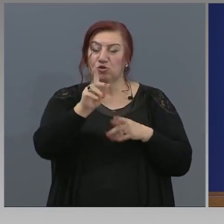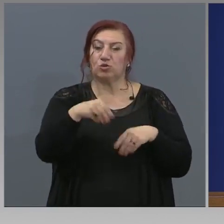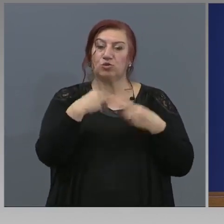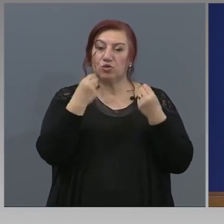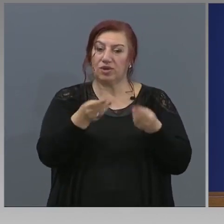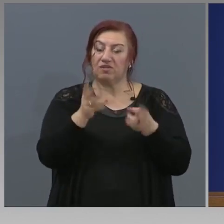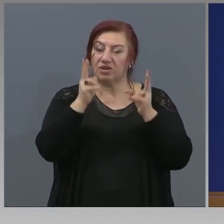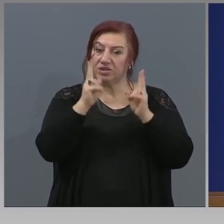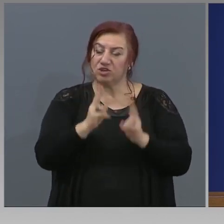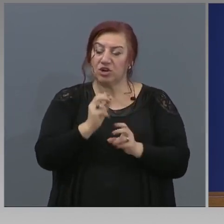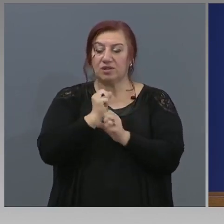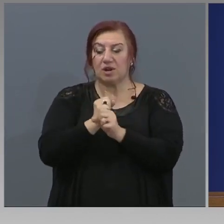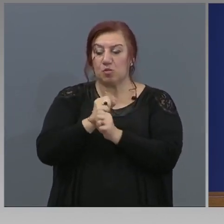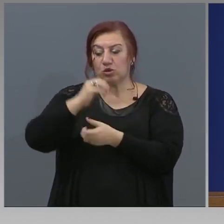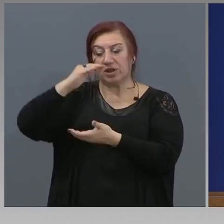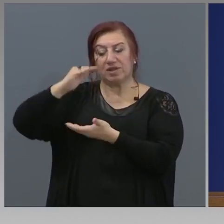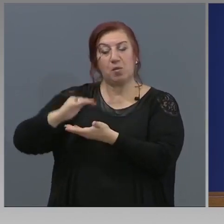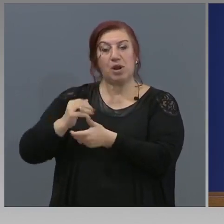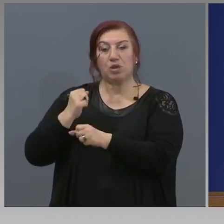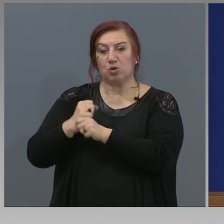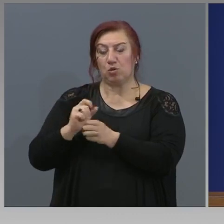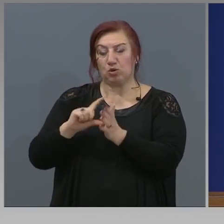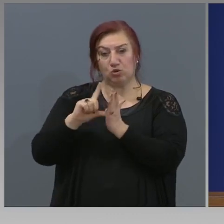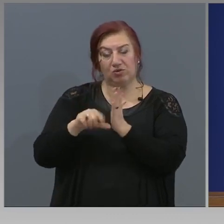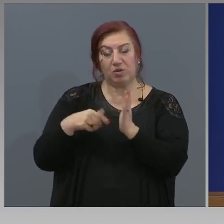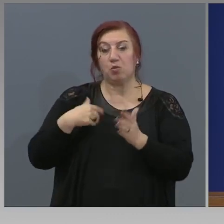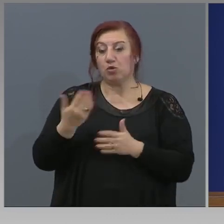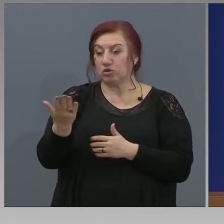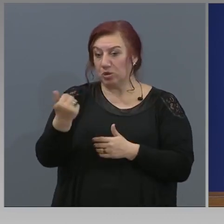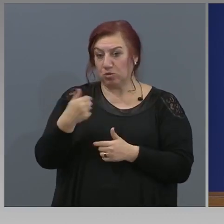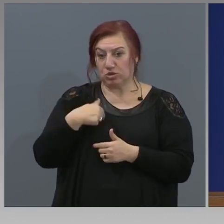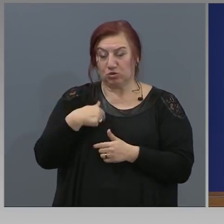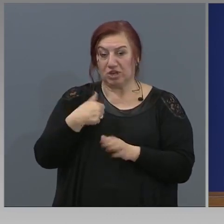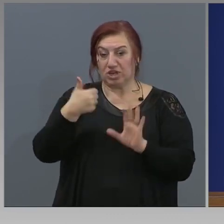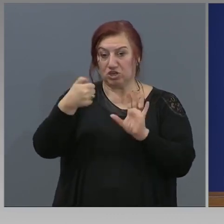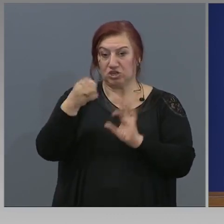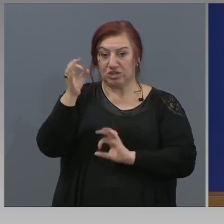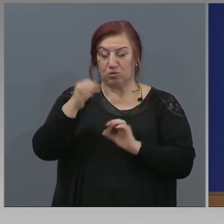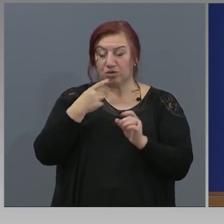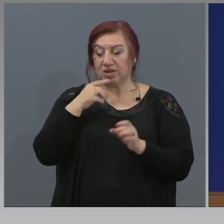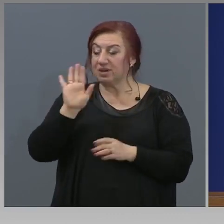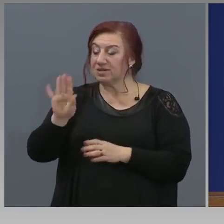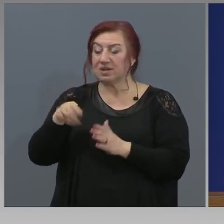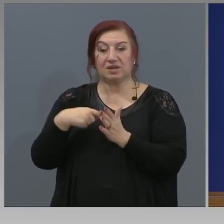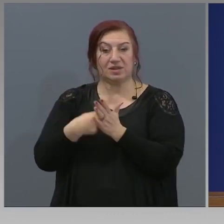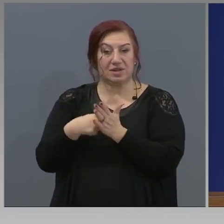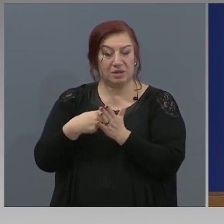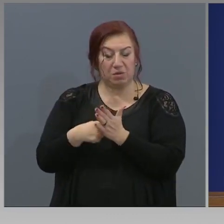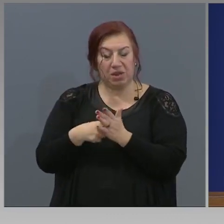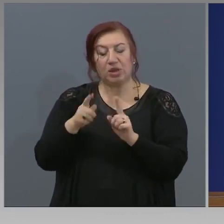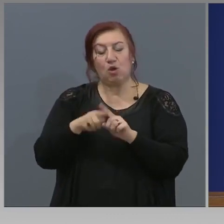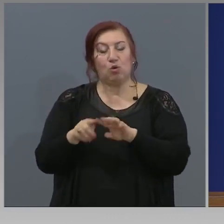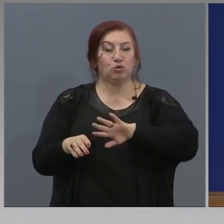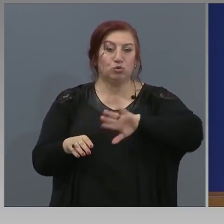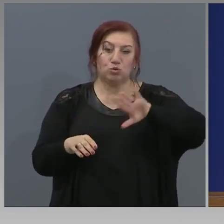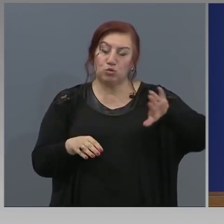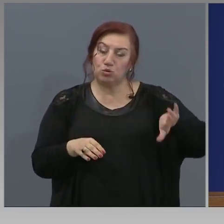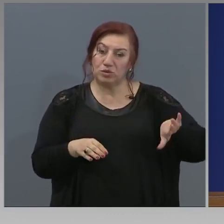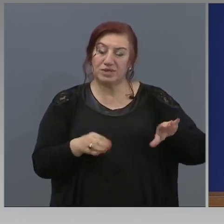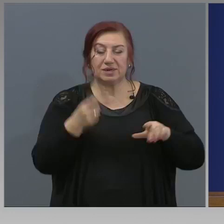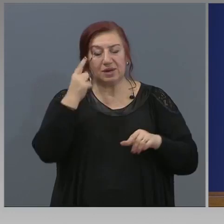разрешение да работят на малено работно време, може да поиска от нас 60% за възнаграждението. От друга страна,